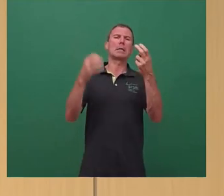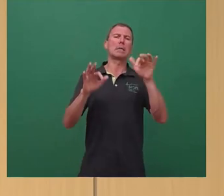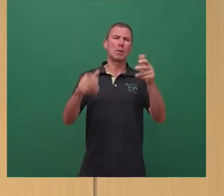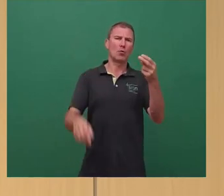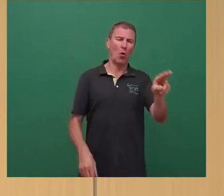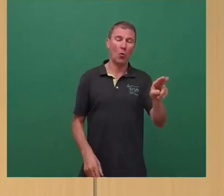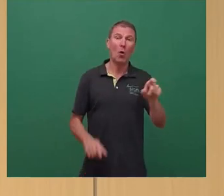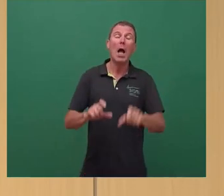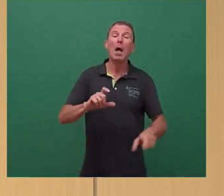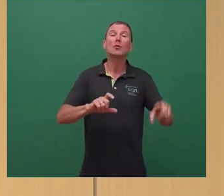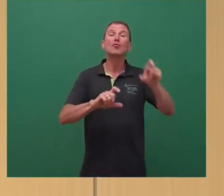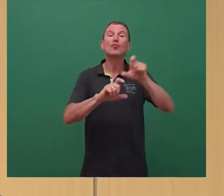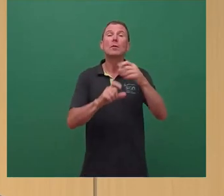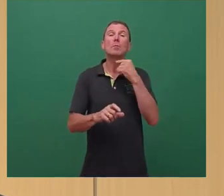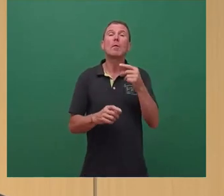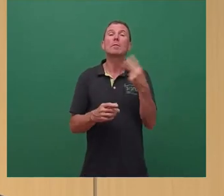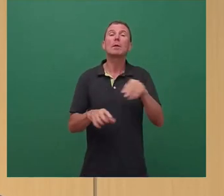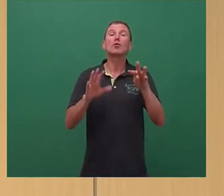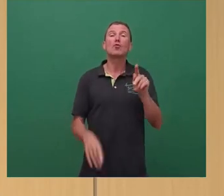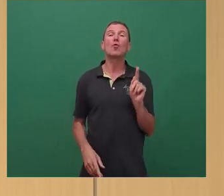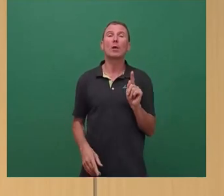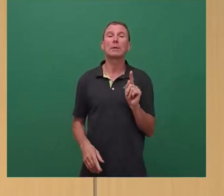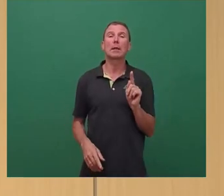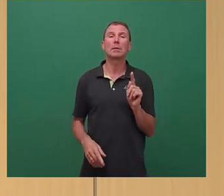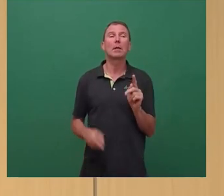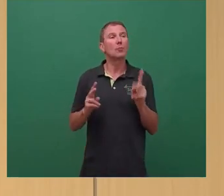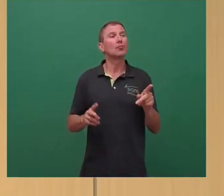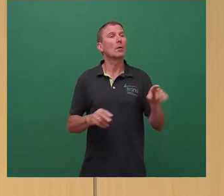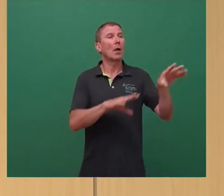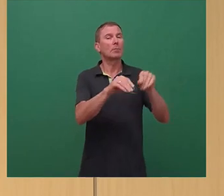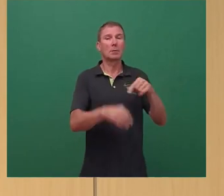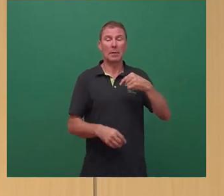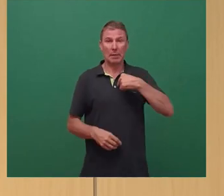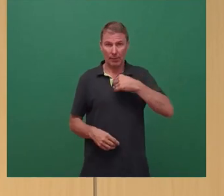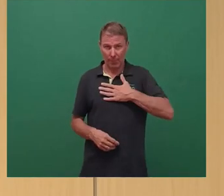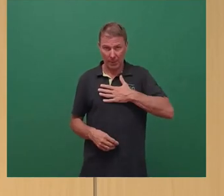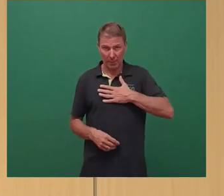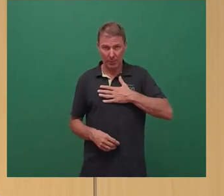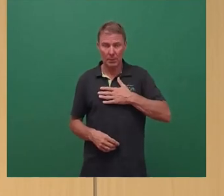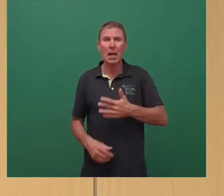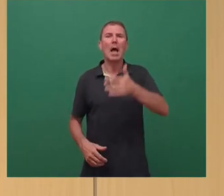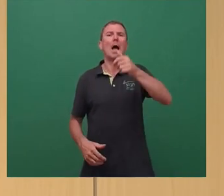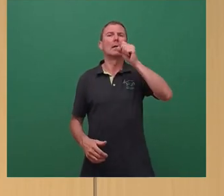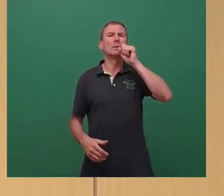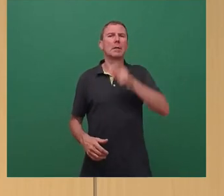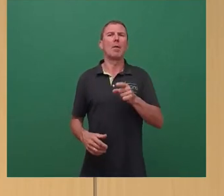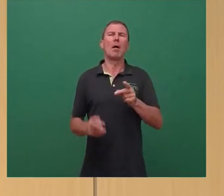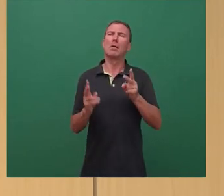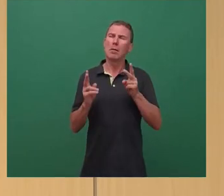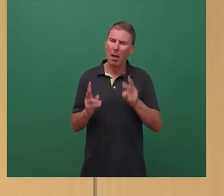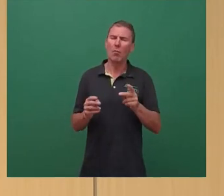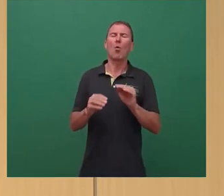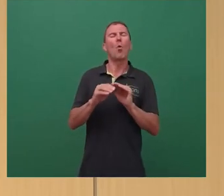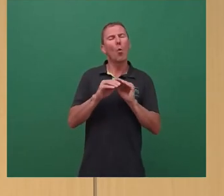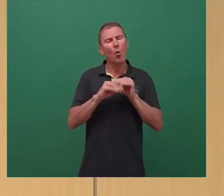Zuschussbedarfe, 2019 in diesen Städten abgerufen wurden, wo wir ja tatsächlich mal das erste Mal dann auch deutlich über die